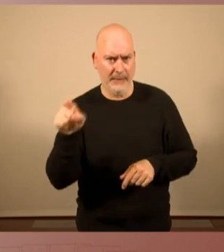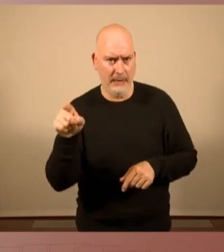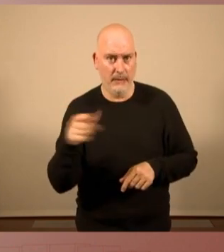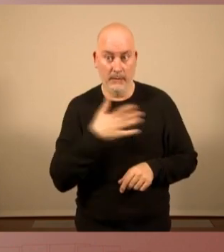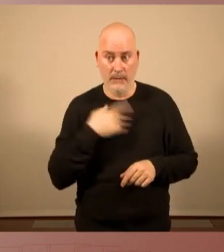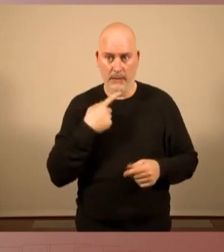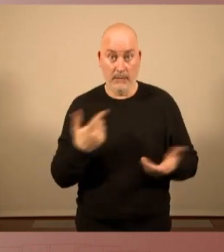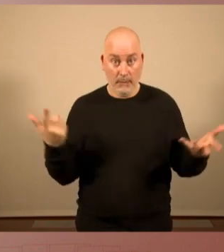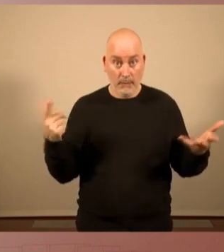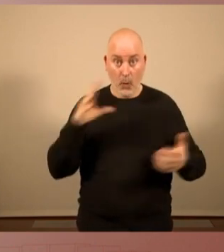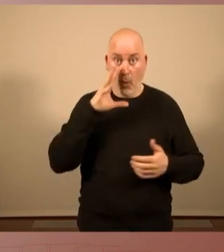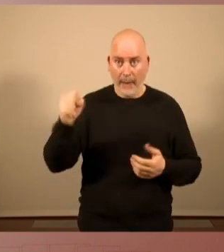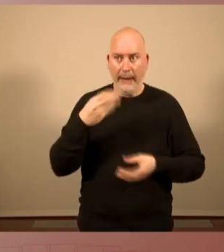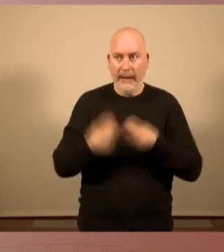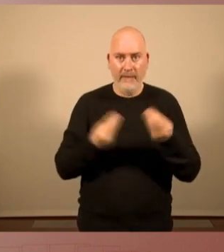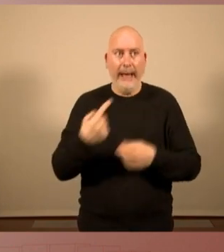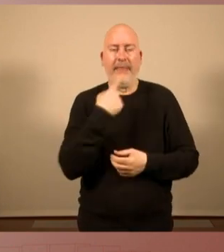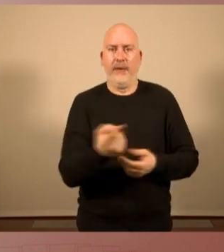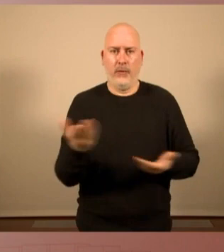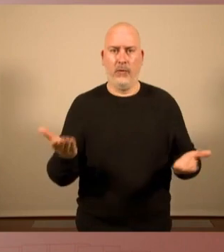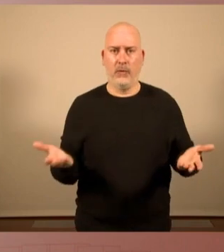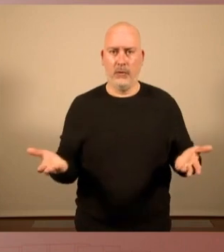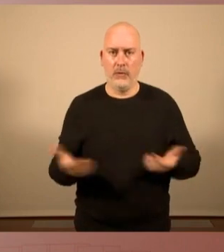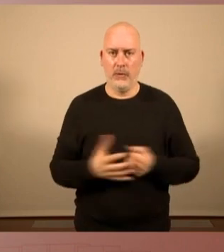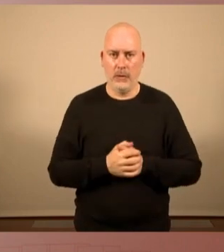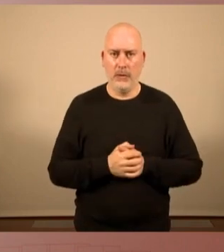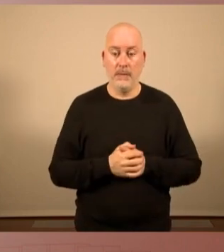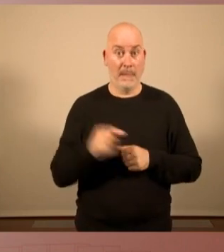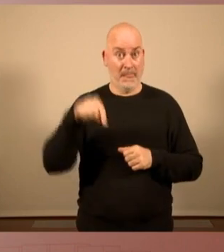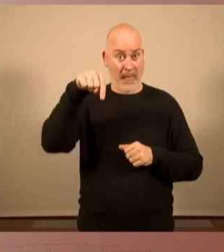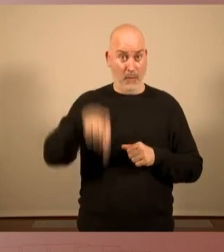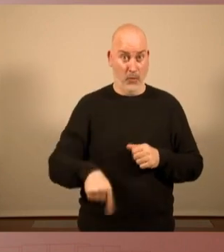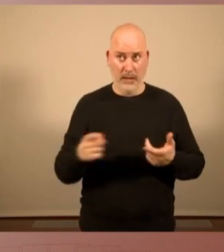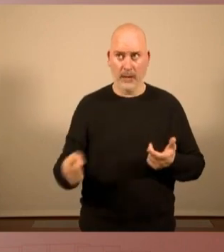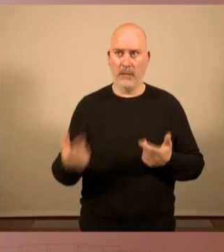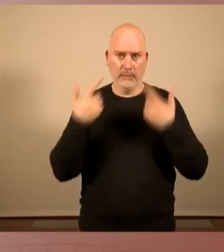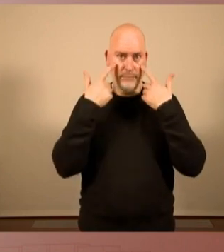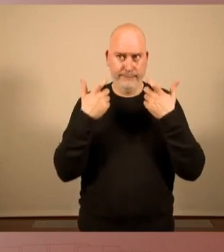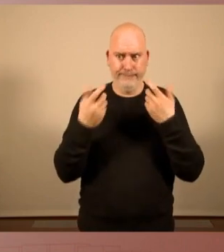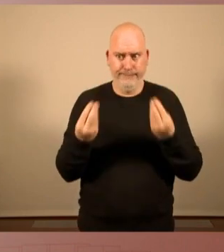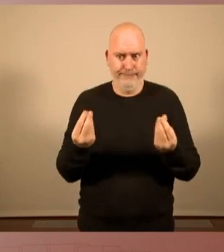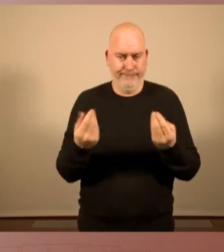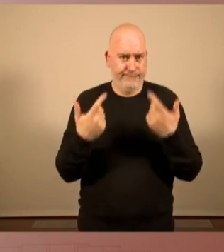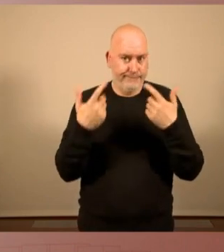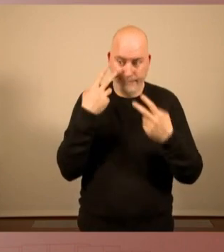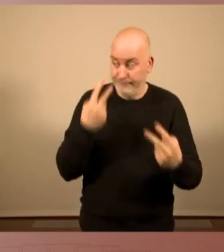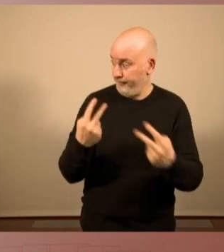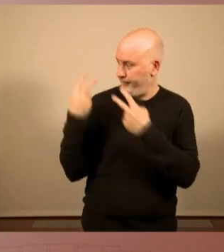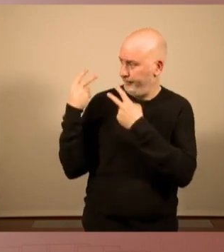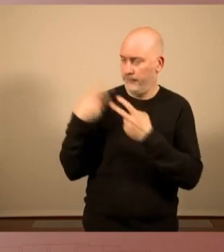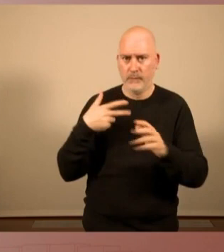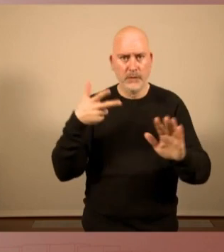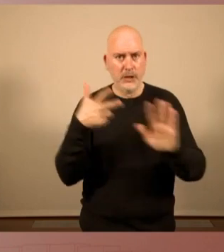el proper govern? avui aquí està al costat bo de la història, està al